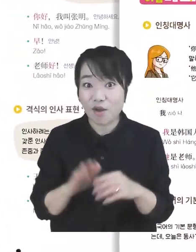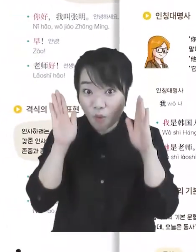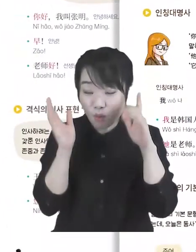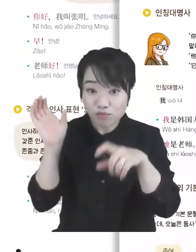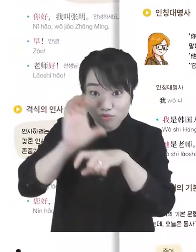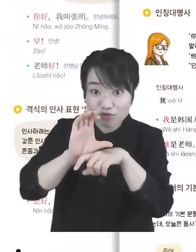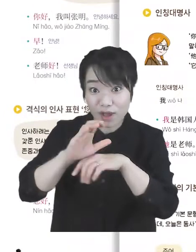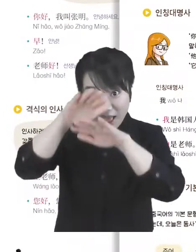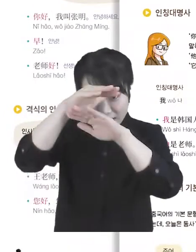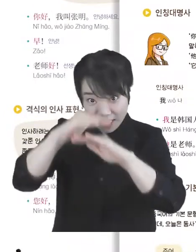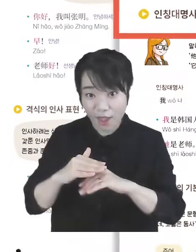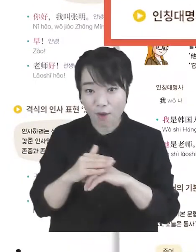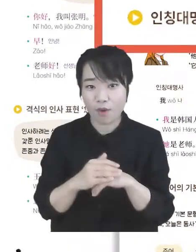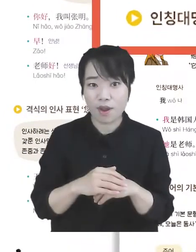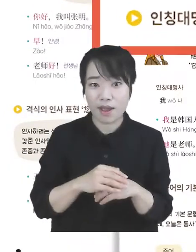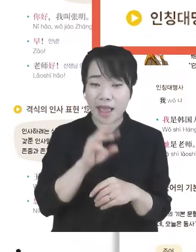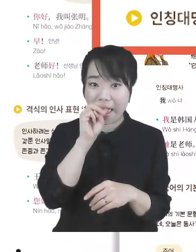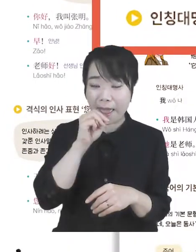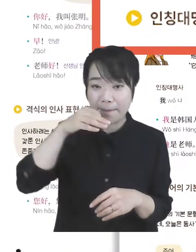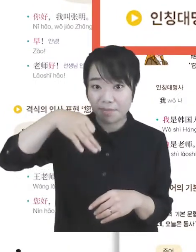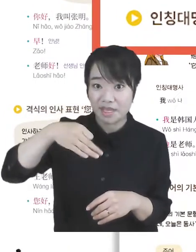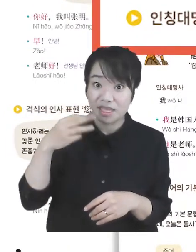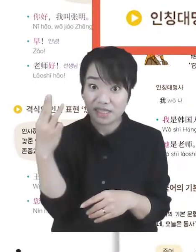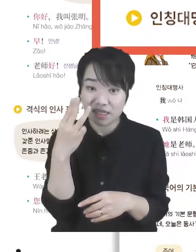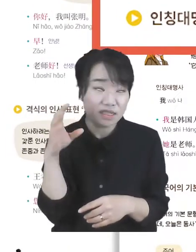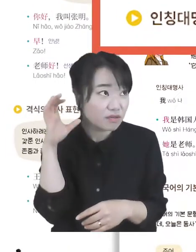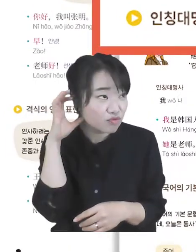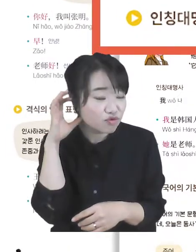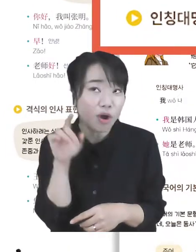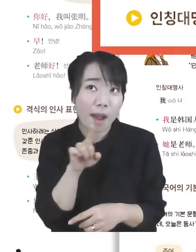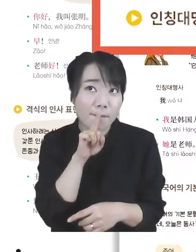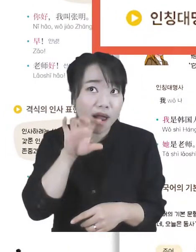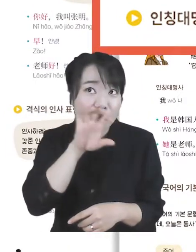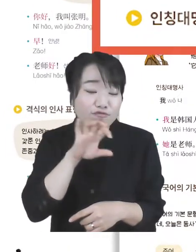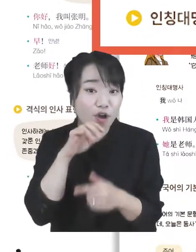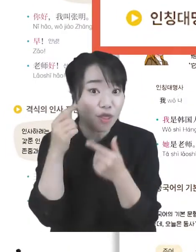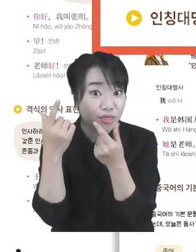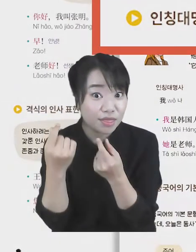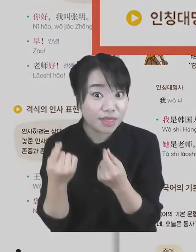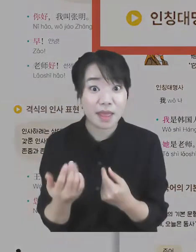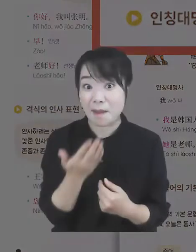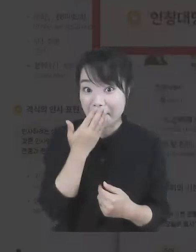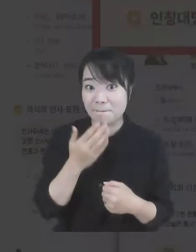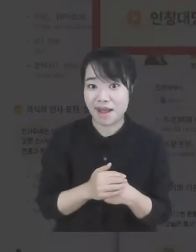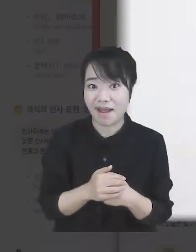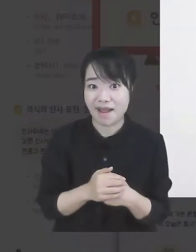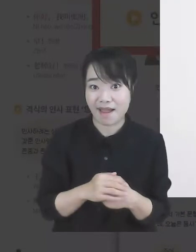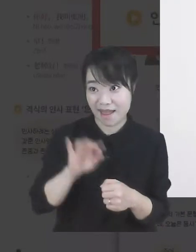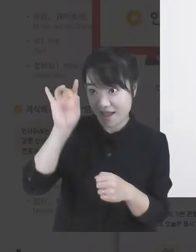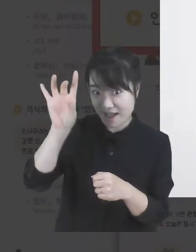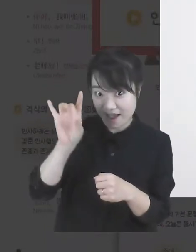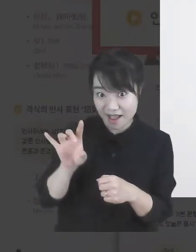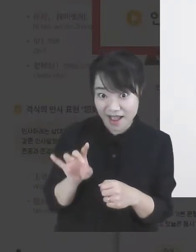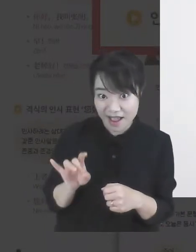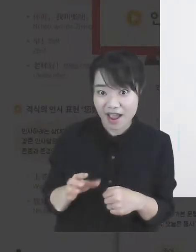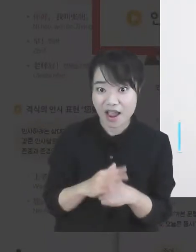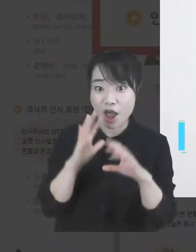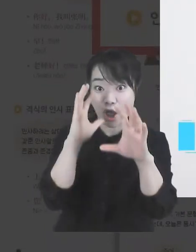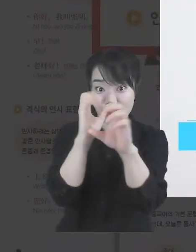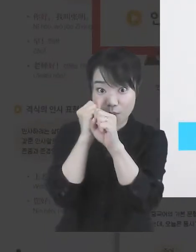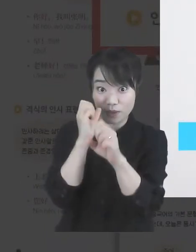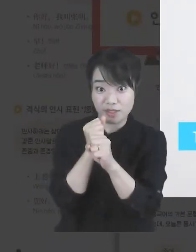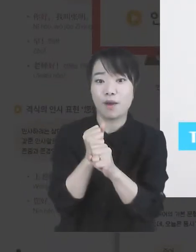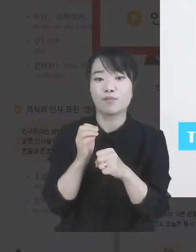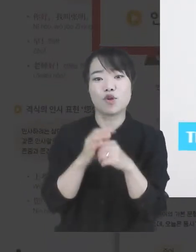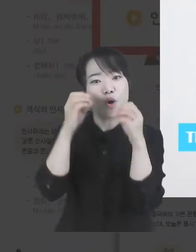학습 추가 구성, MP3를 활용하여 정확한 발음을 익혀보세요. 어법 모음, 각 과의 핵심 표현과 어법 정리